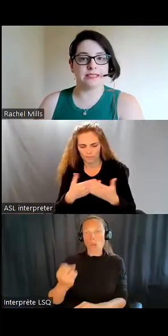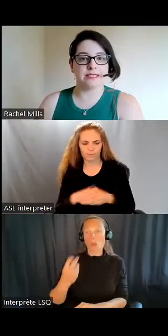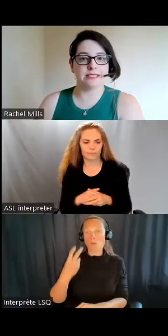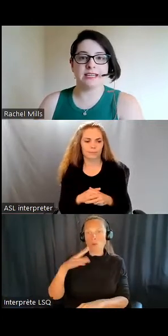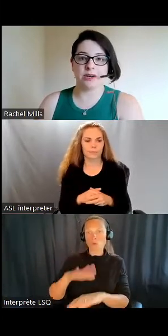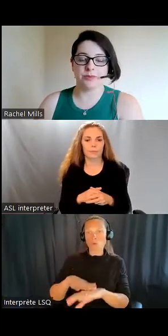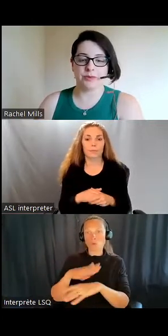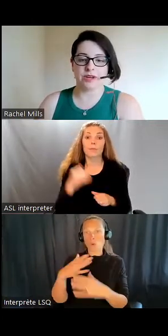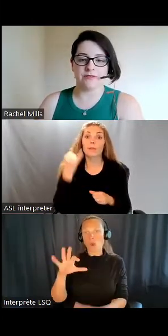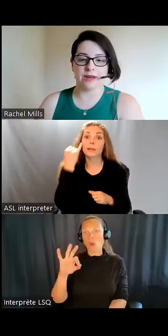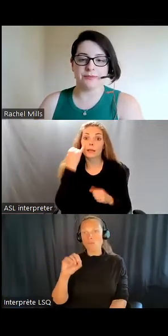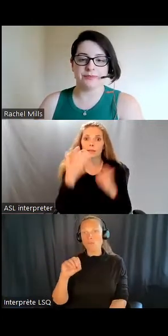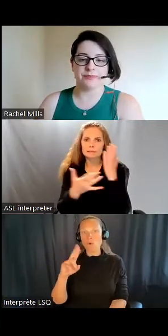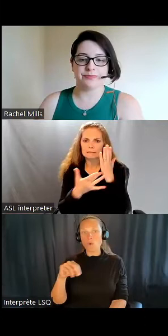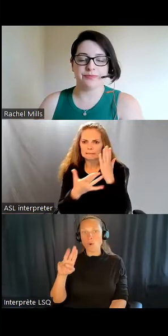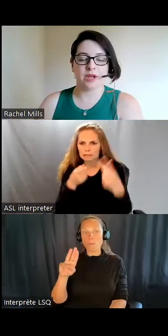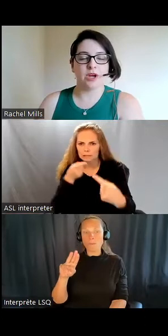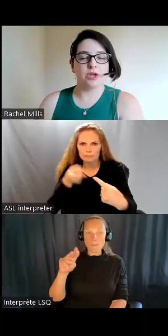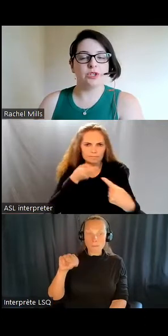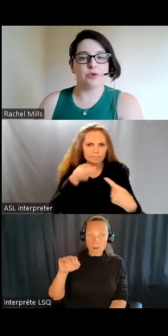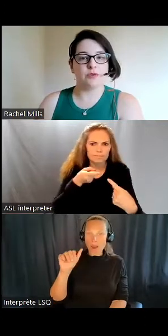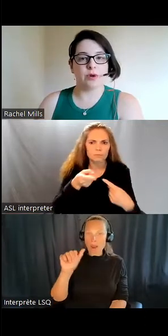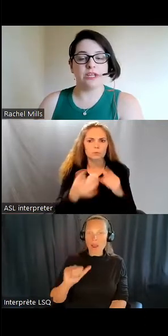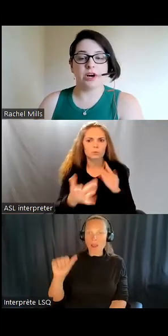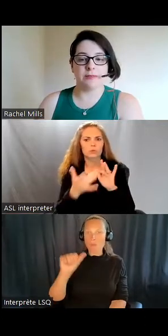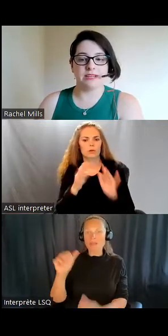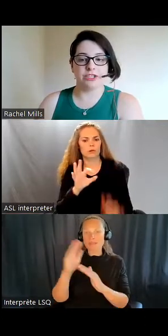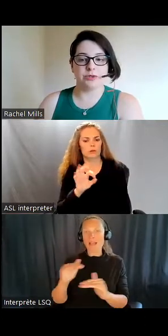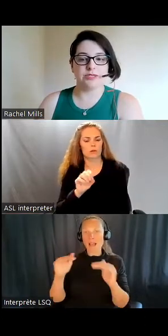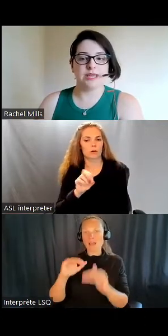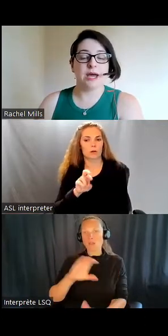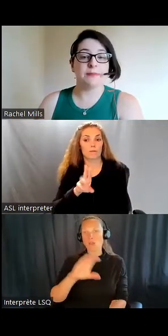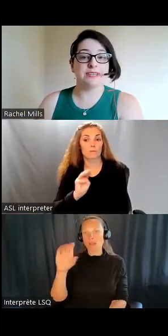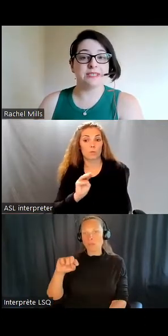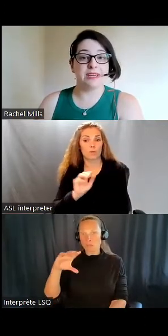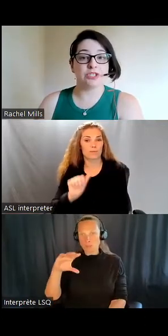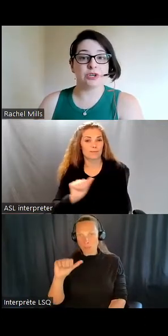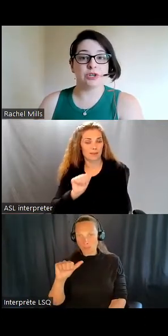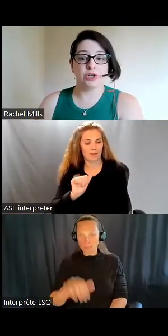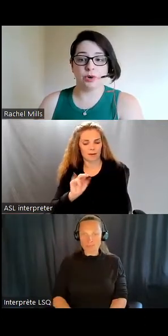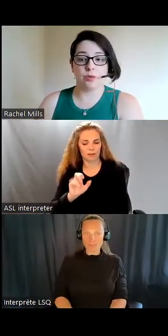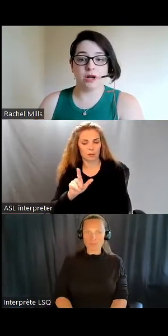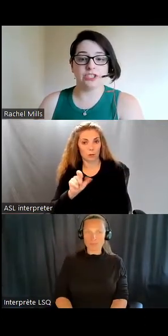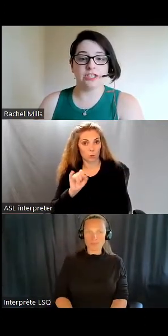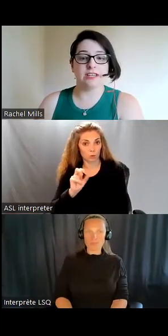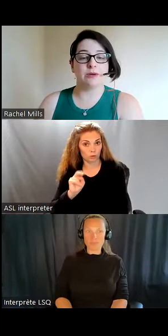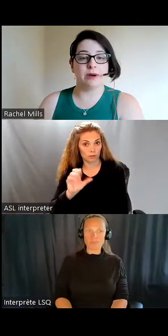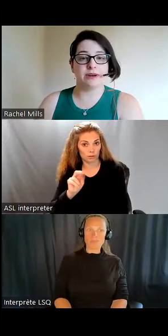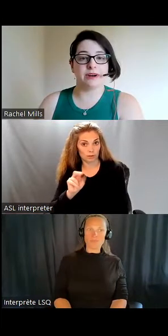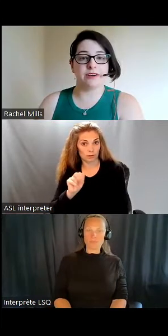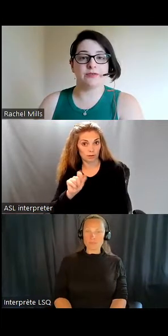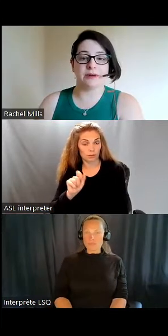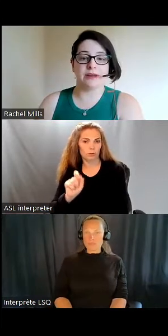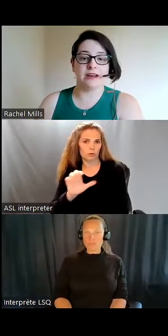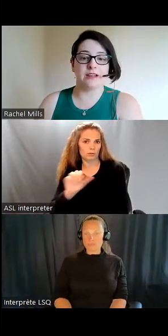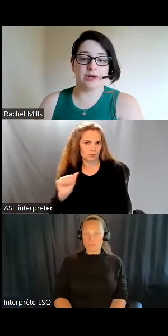et nous ferons de notre mieux pour vous aider à les résoudre. Pour éviter les problèmes courants, veuillez vous assurer que vous